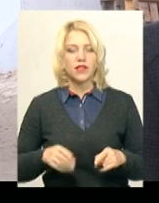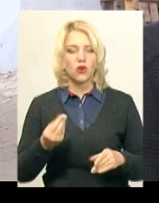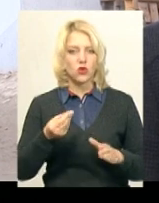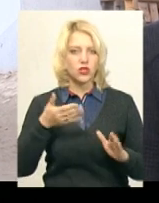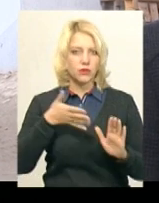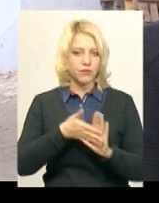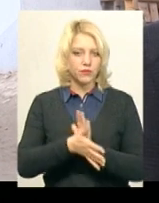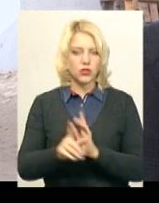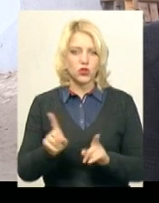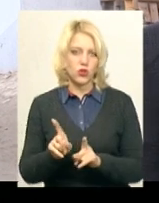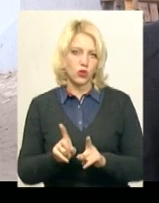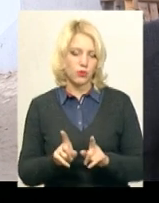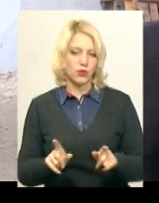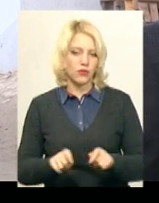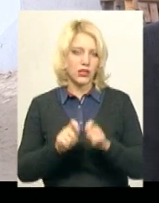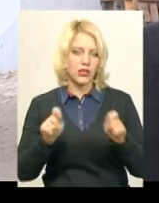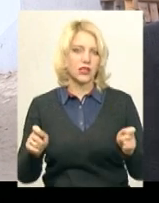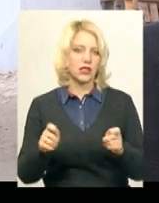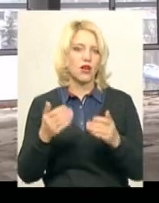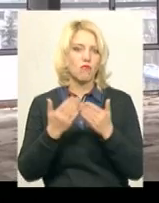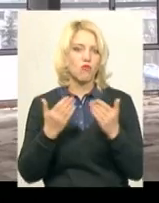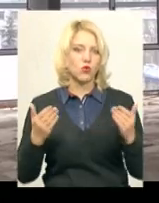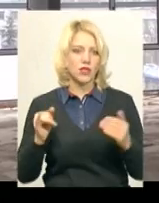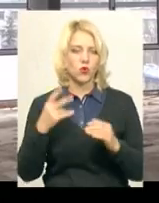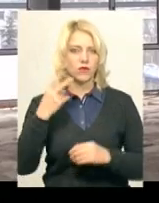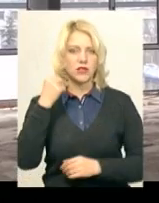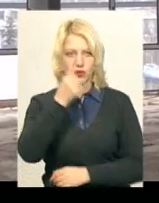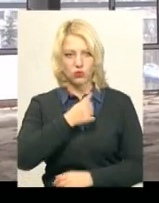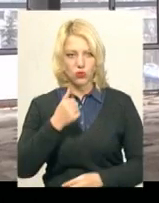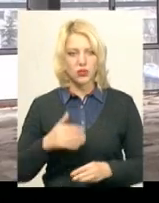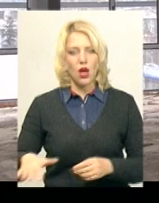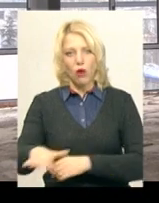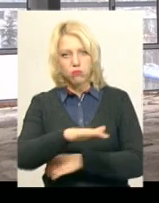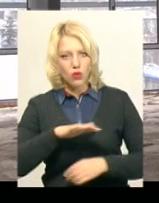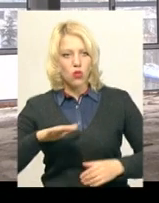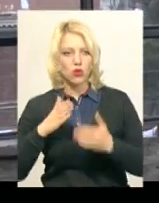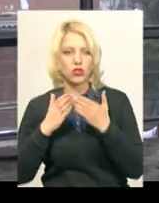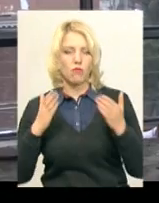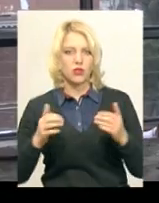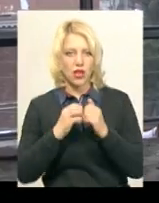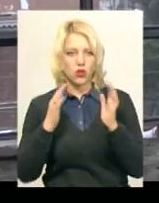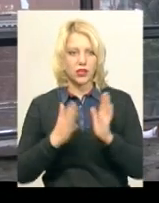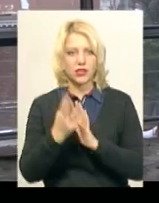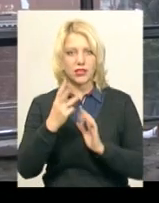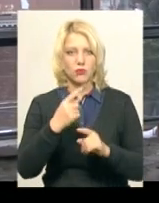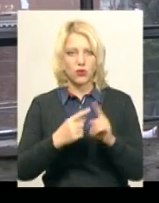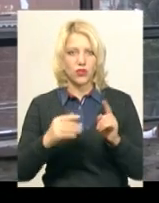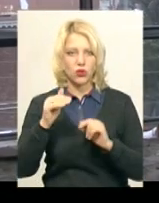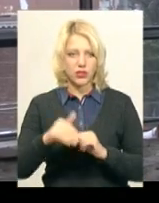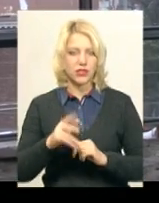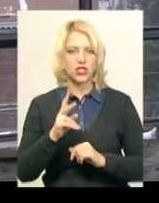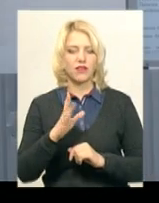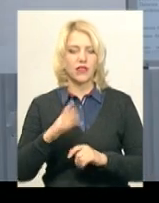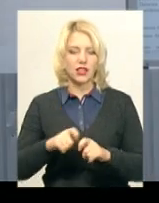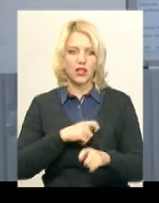кошти і аби музей відкрився, скажімо, у 2020 році. Площа майбутнього музейного комплексу – 3,5 тисячі квадратних метрів. Він